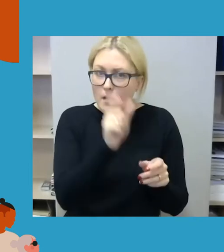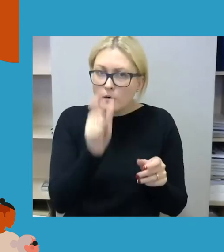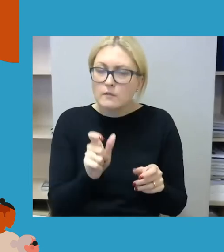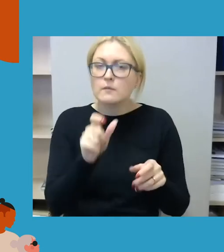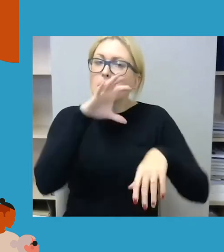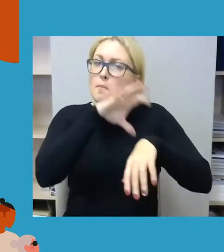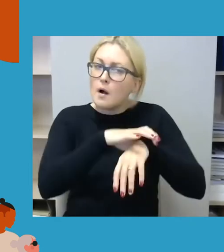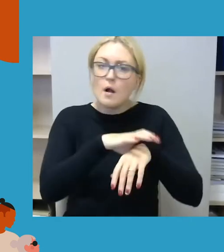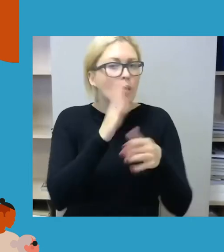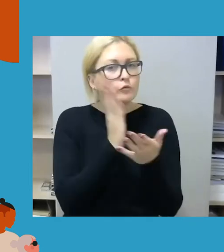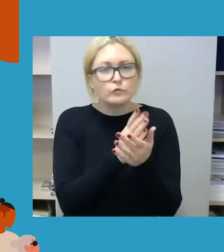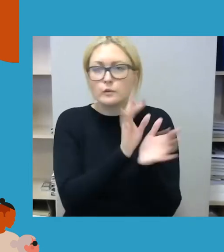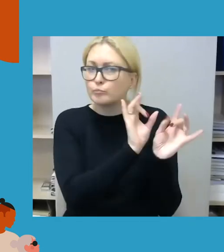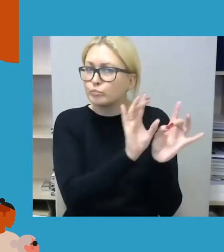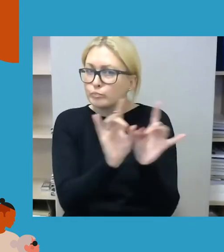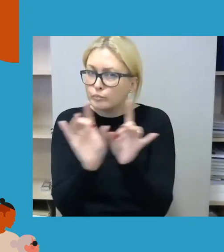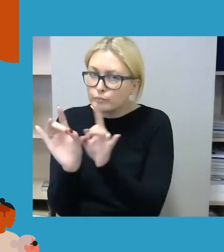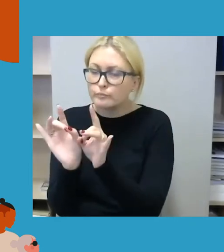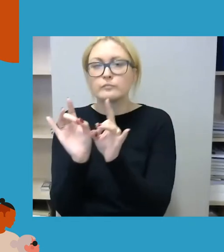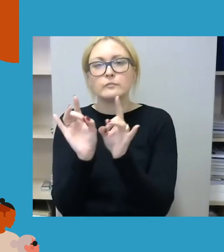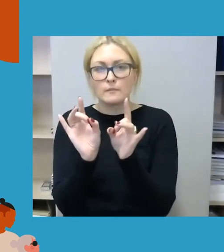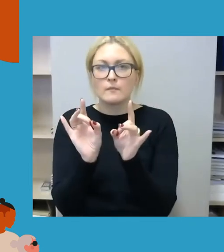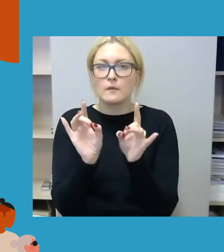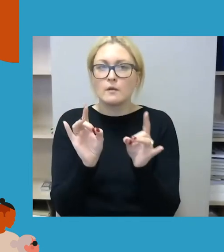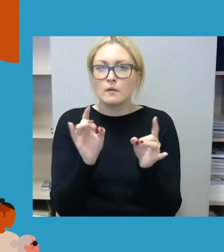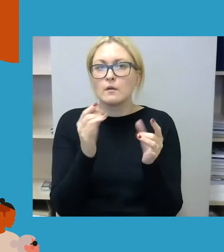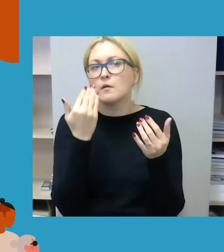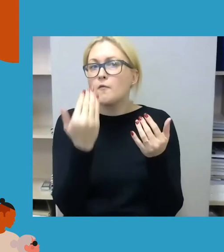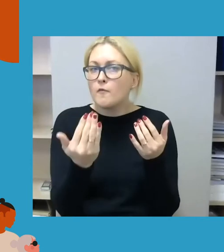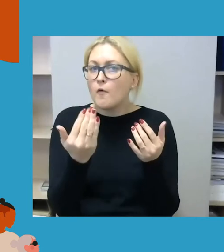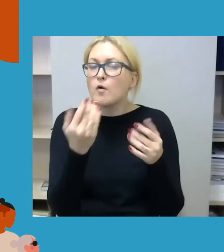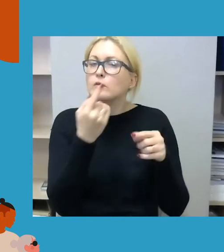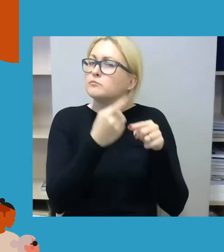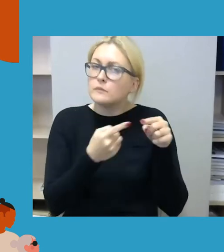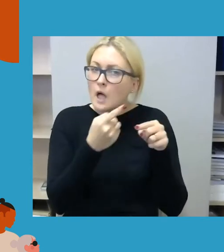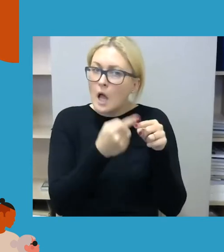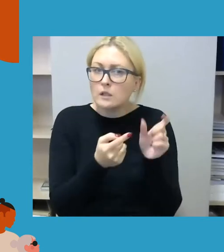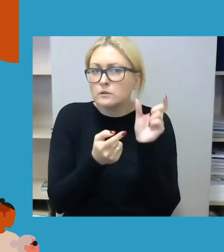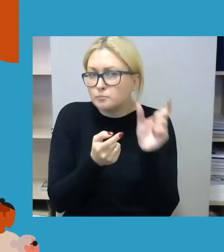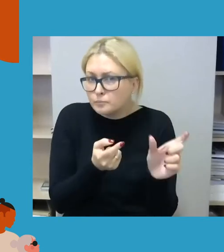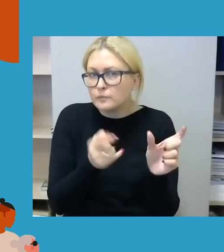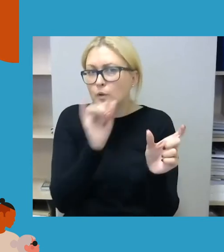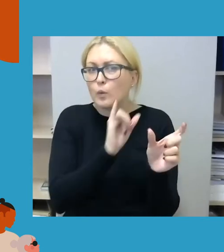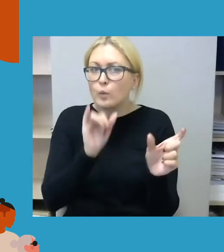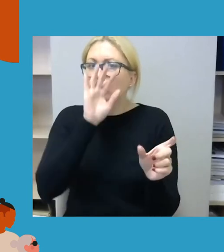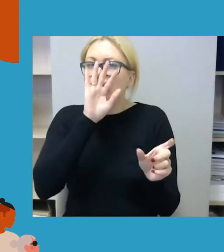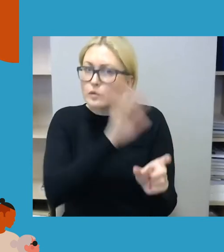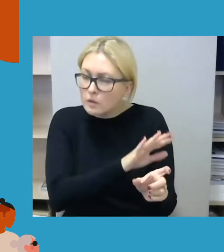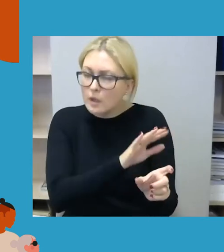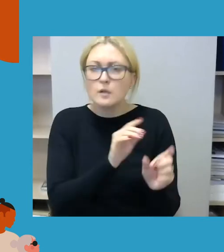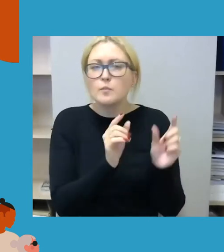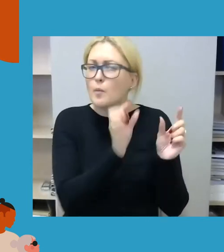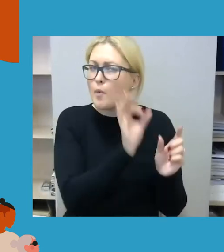Todėl registruotos nusikalstamos veikos atspindi realiai tik labai nedidelę dalį įvykstančių tokių tipo nusikaltimų.